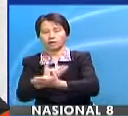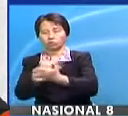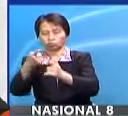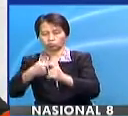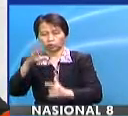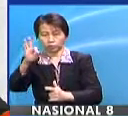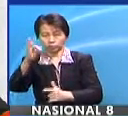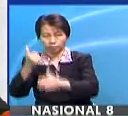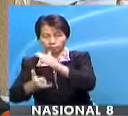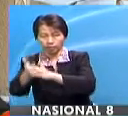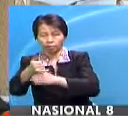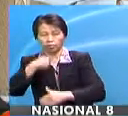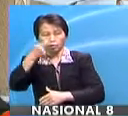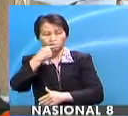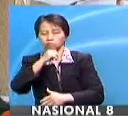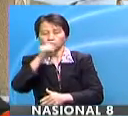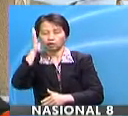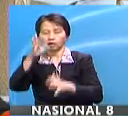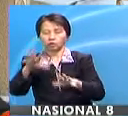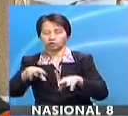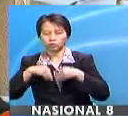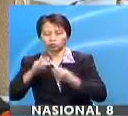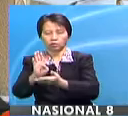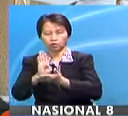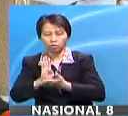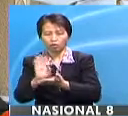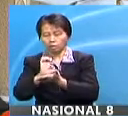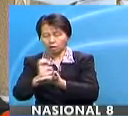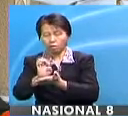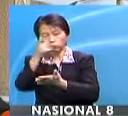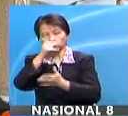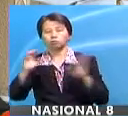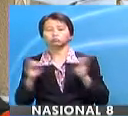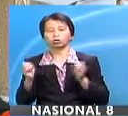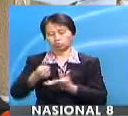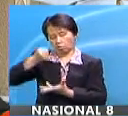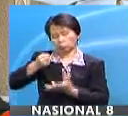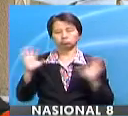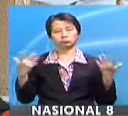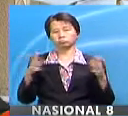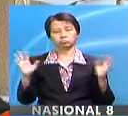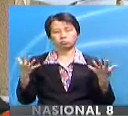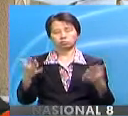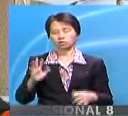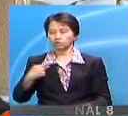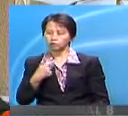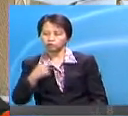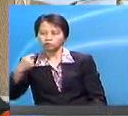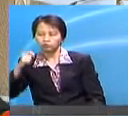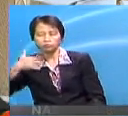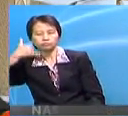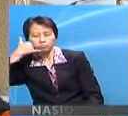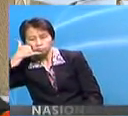bulan September dikatakan tidak akan menerima beasiswa dan allowance kerana tiada peruntukan. Kami cuba menghubungi Ketua Pegawai